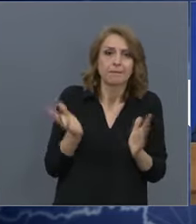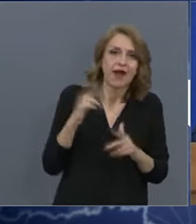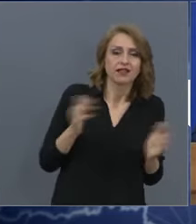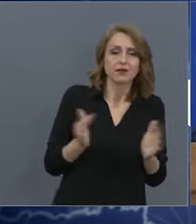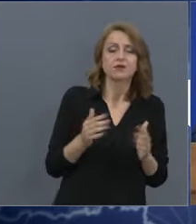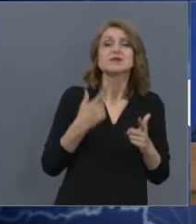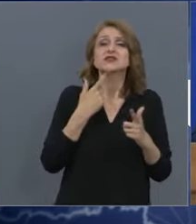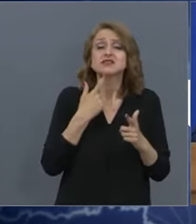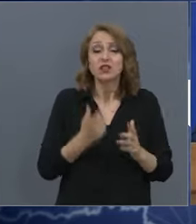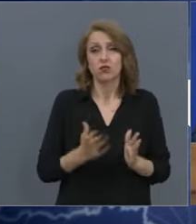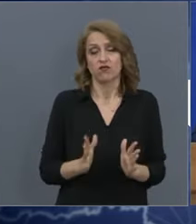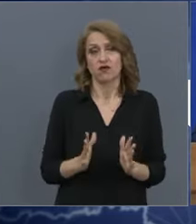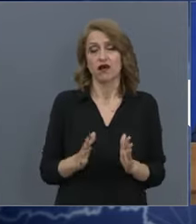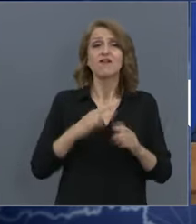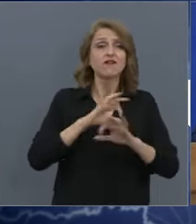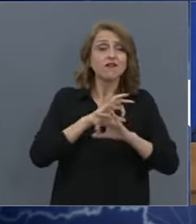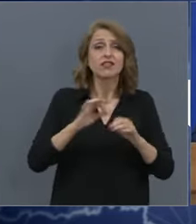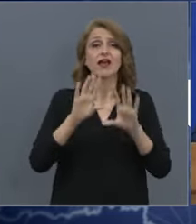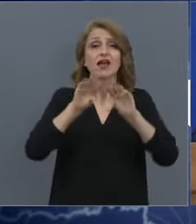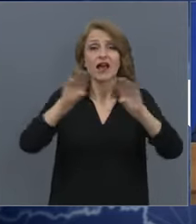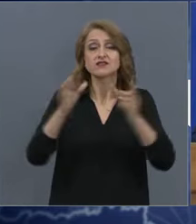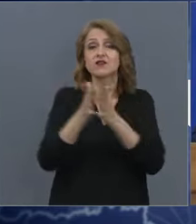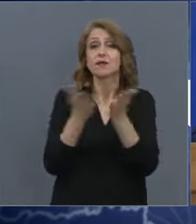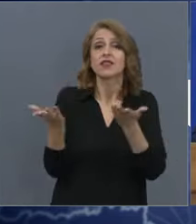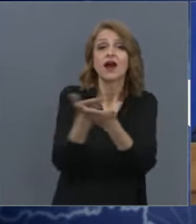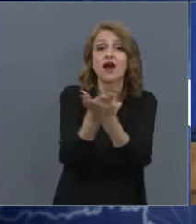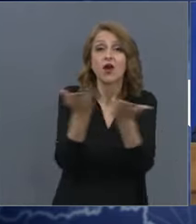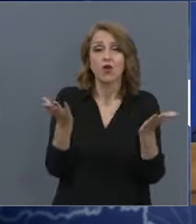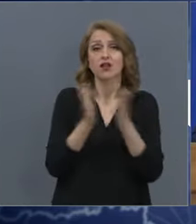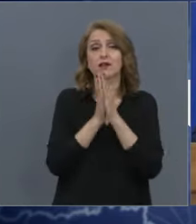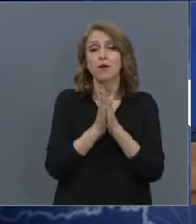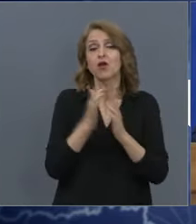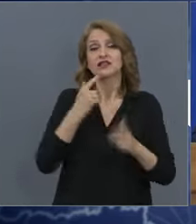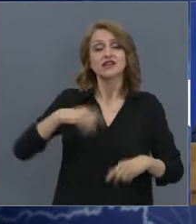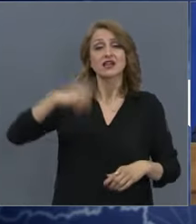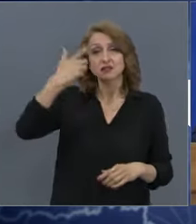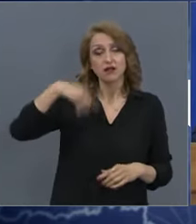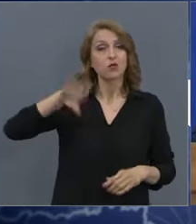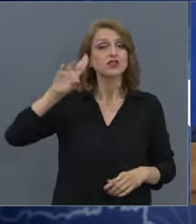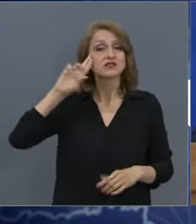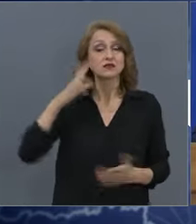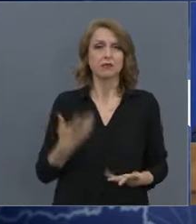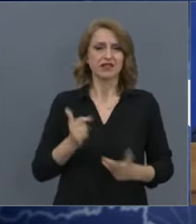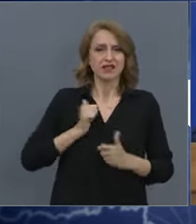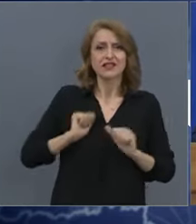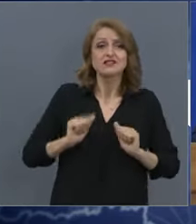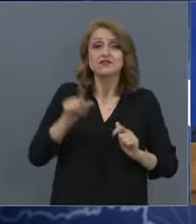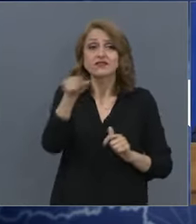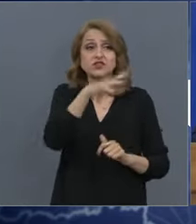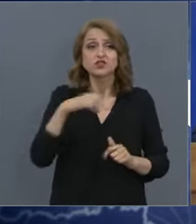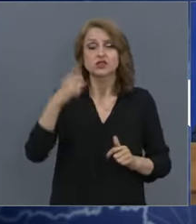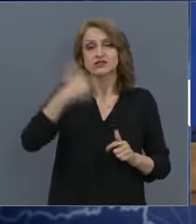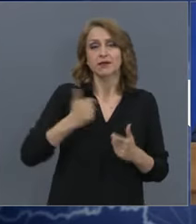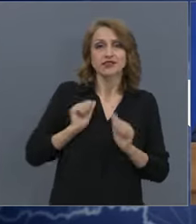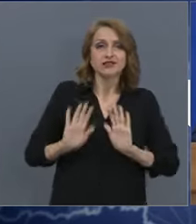винаги съм се обръщал към народа и хората за тази самодисциплина, пазене, за да може другото, което